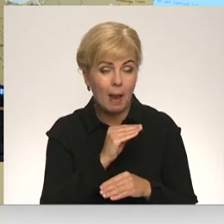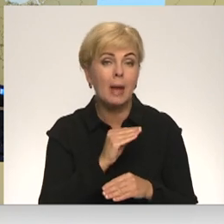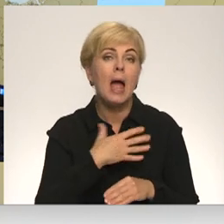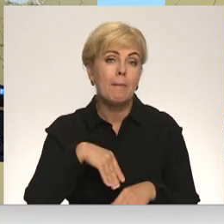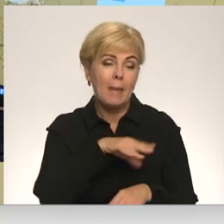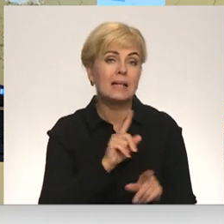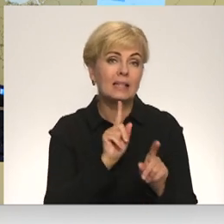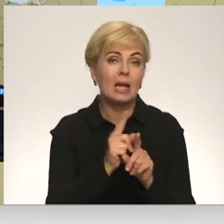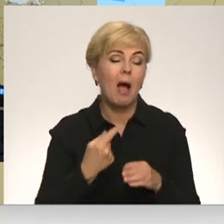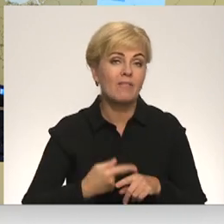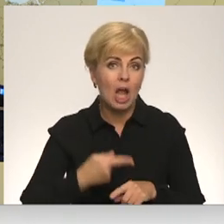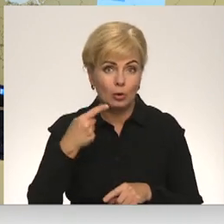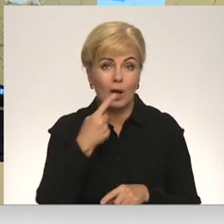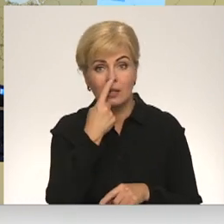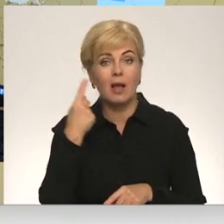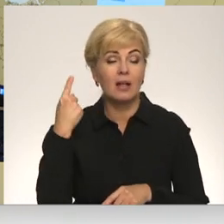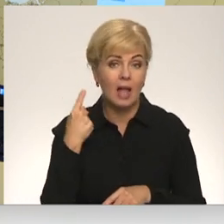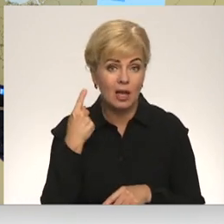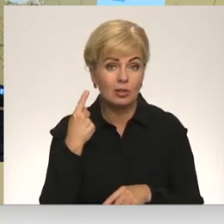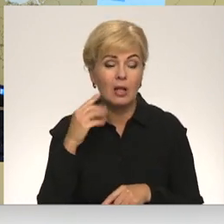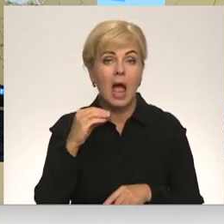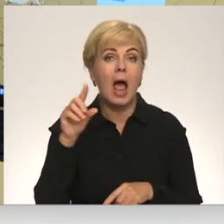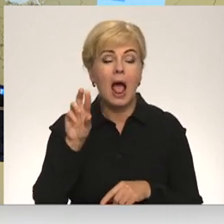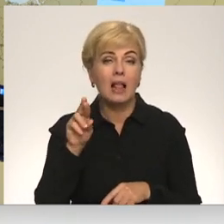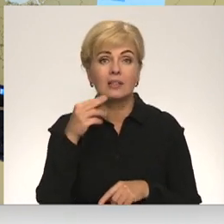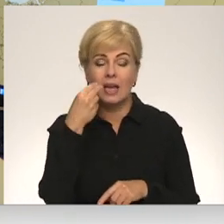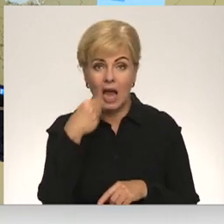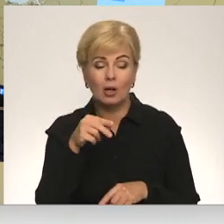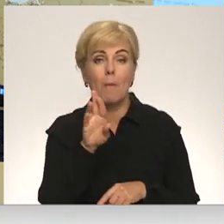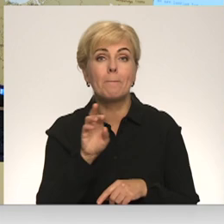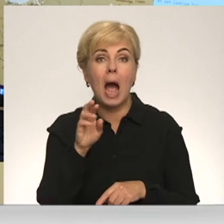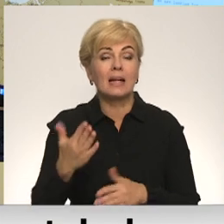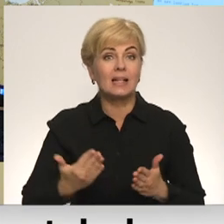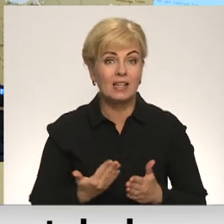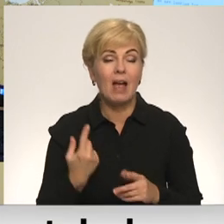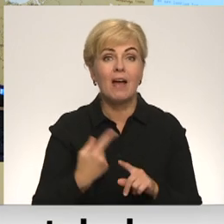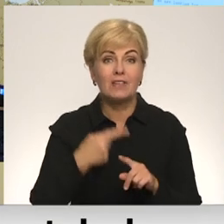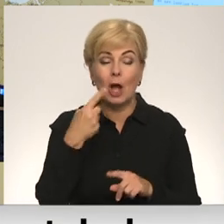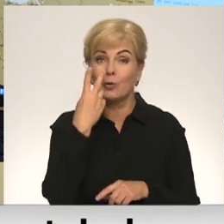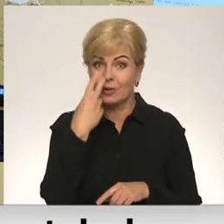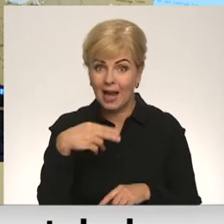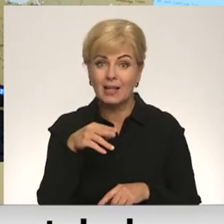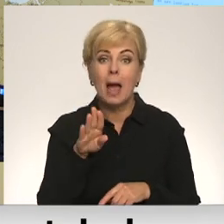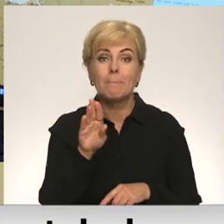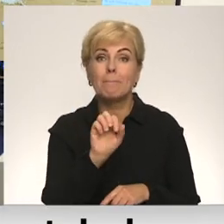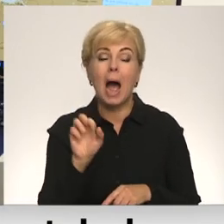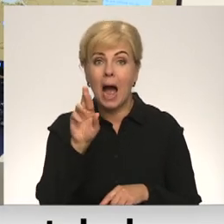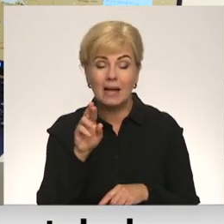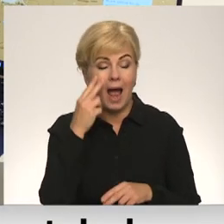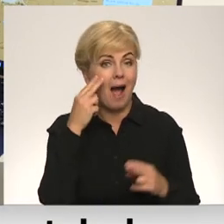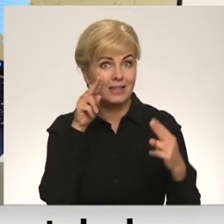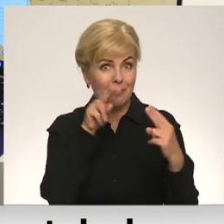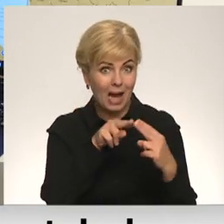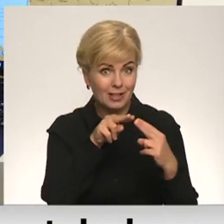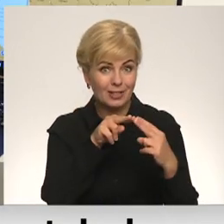tikāmies vienu reizi, nesen Elza ieraudzīja Māri dzīvē. Tikai vienu reizi dzīvē viņa redzējusi Māri tā kā aci pret aci.